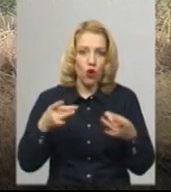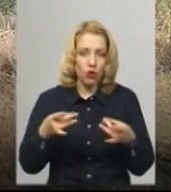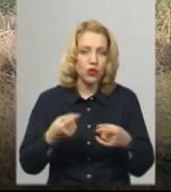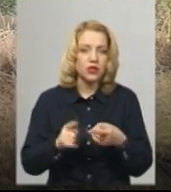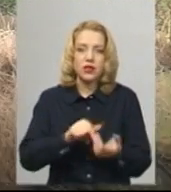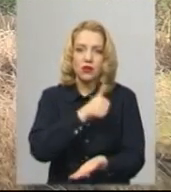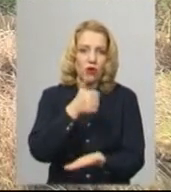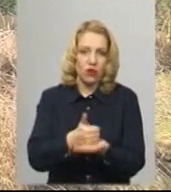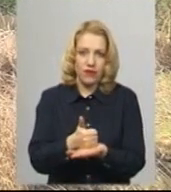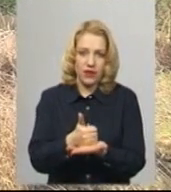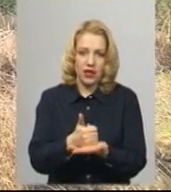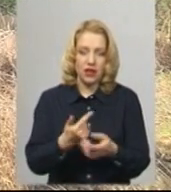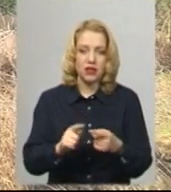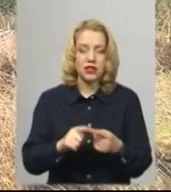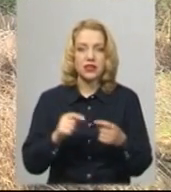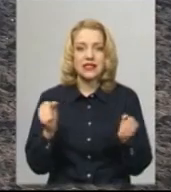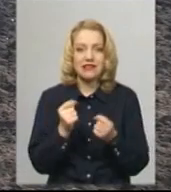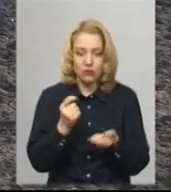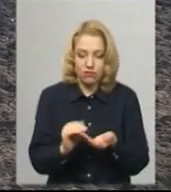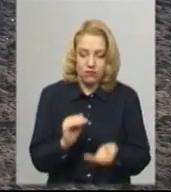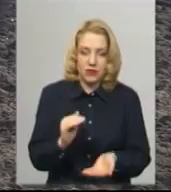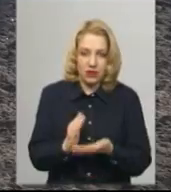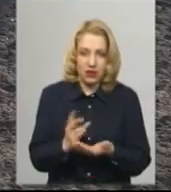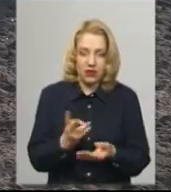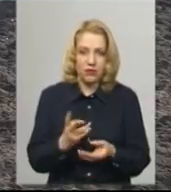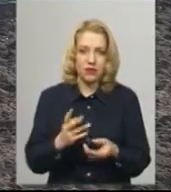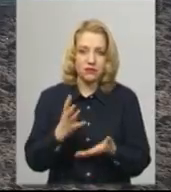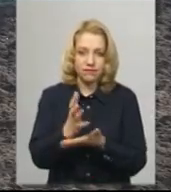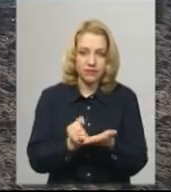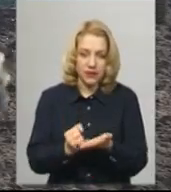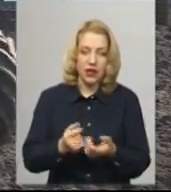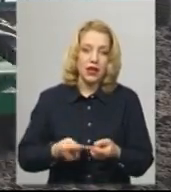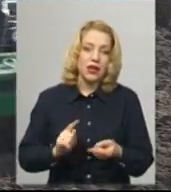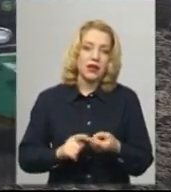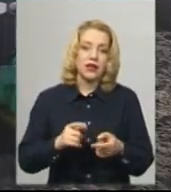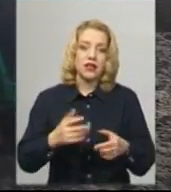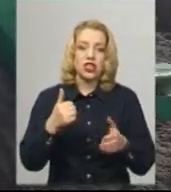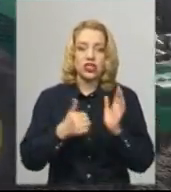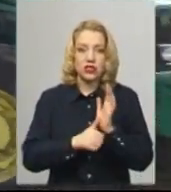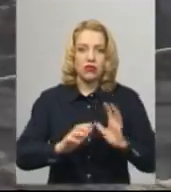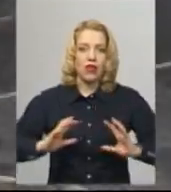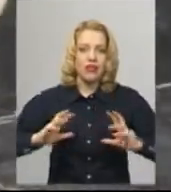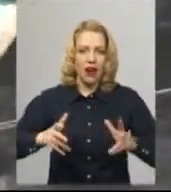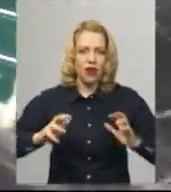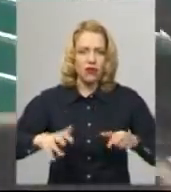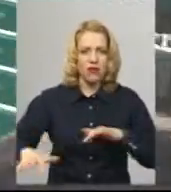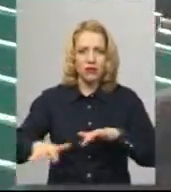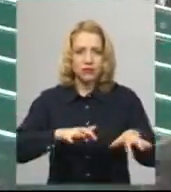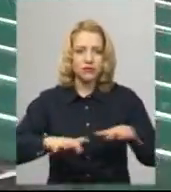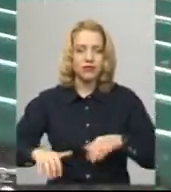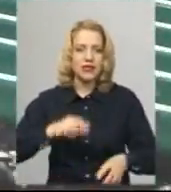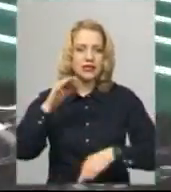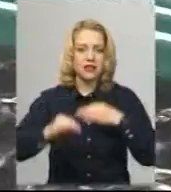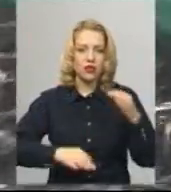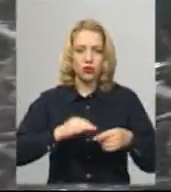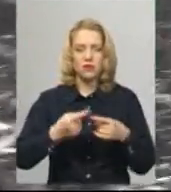є заран в землі, яка за зиму трошки накопилася. Шестеро трактористів на трьох тракторах працюють цілодобово. Інженерка оперативу каже, це